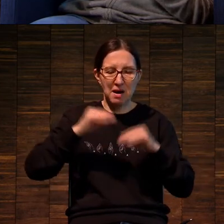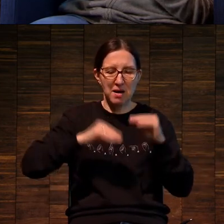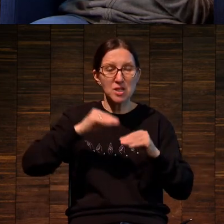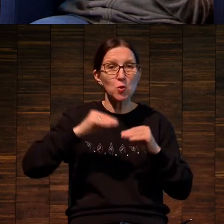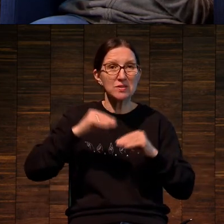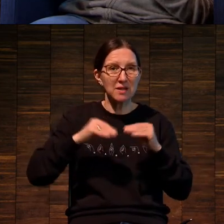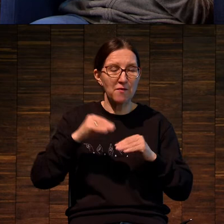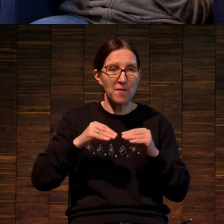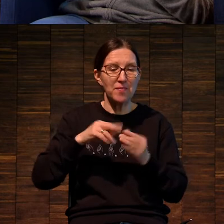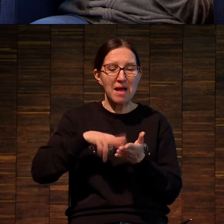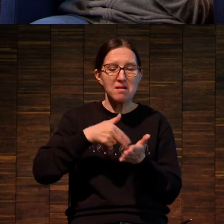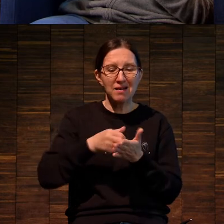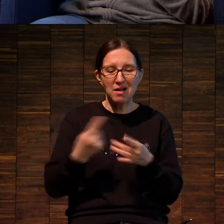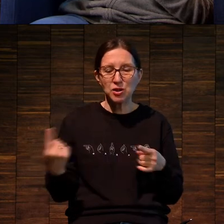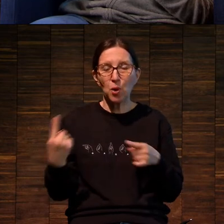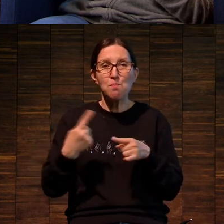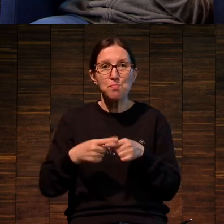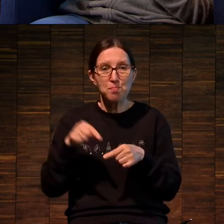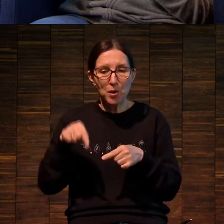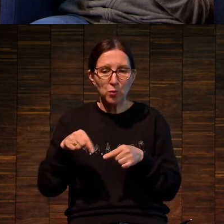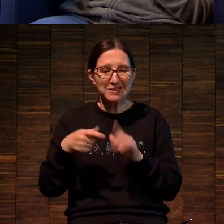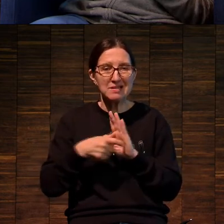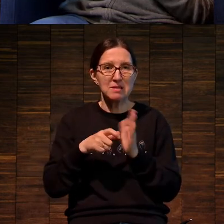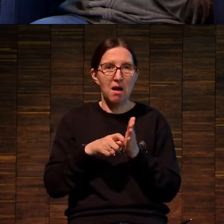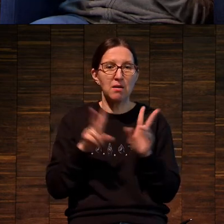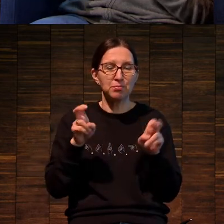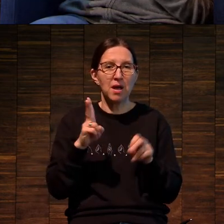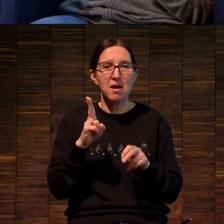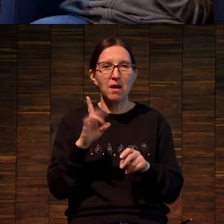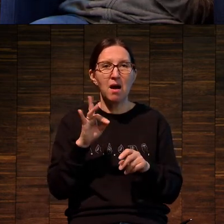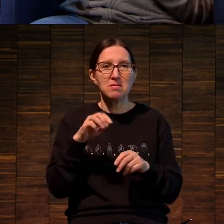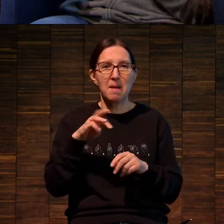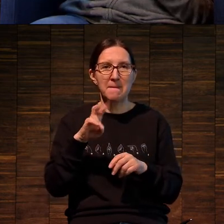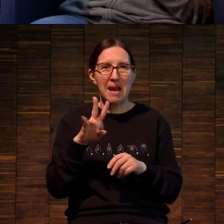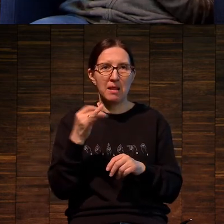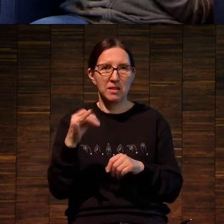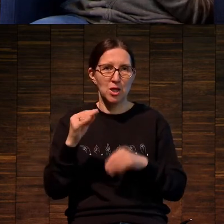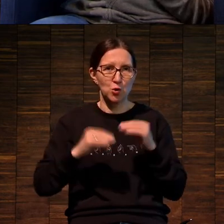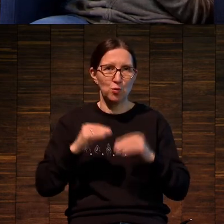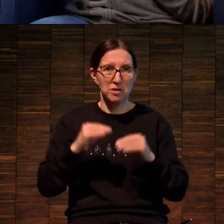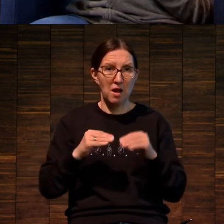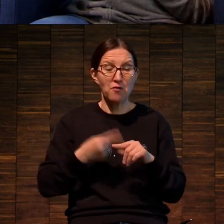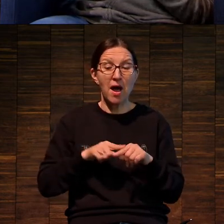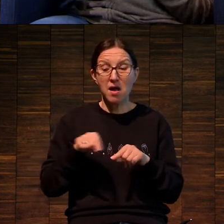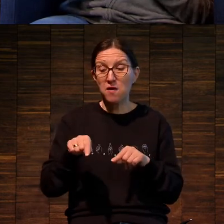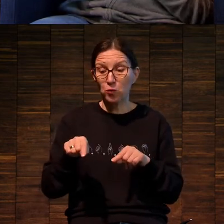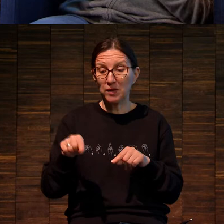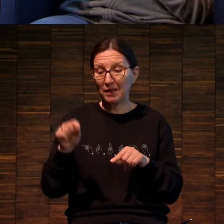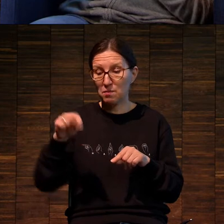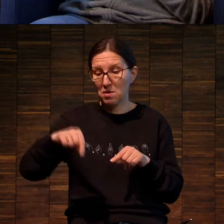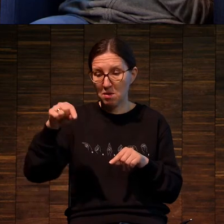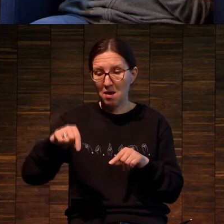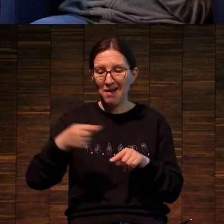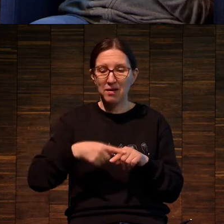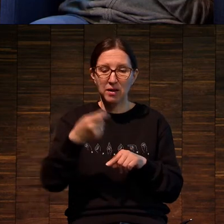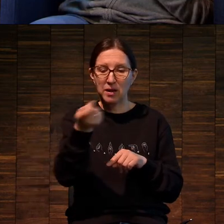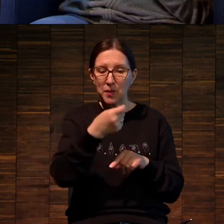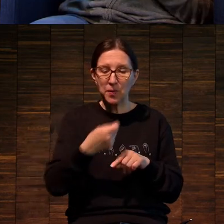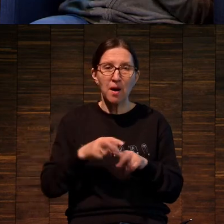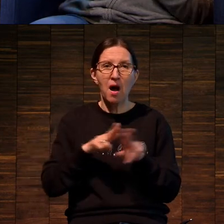краска плюс сахар. И им рисуется как тушью. После этого